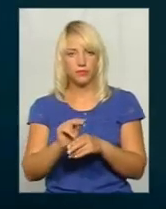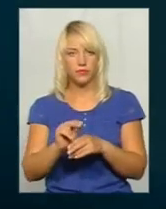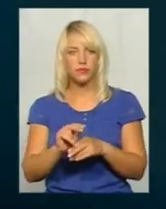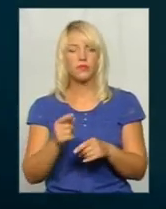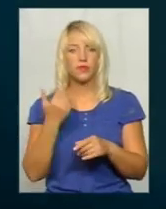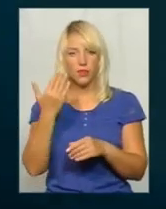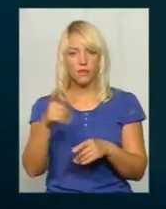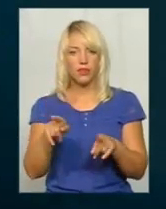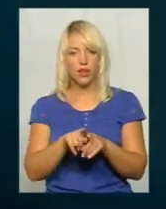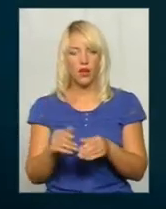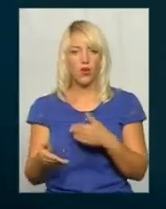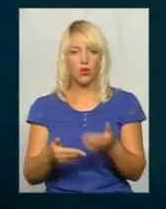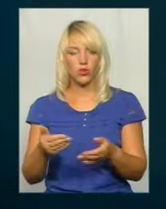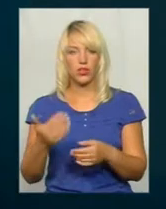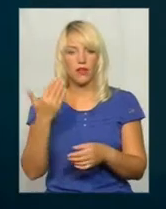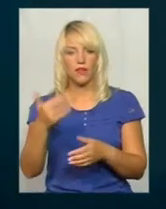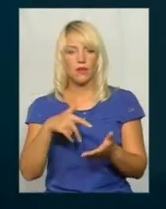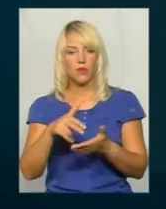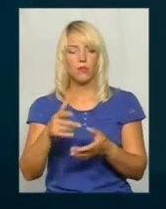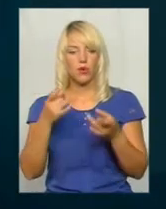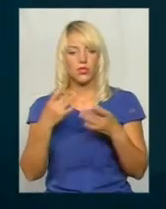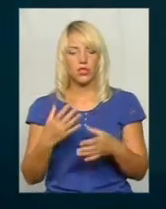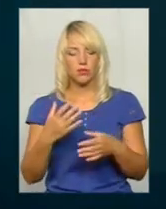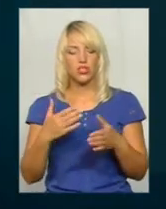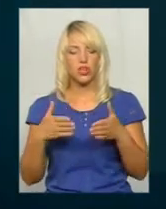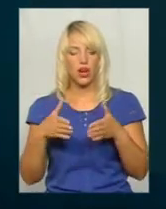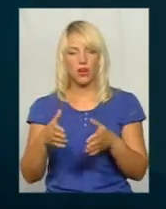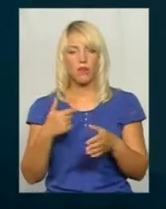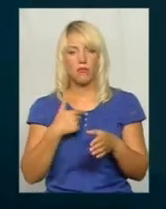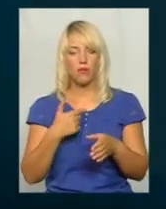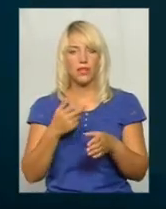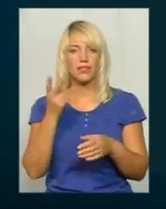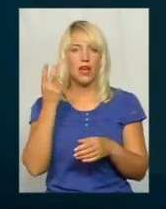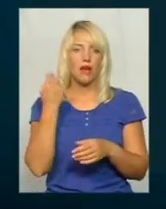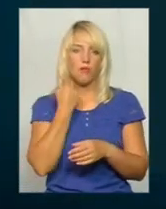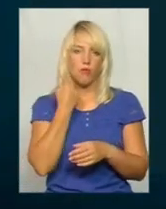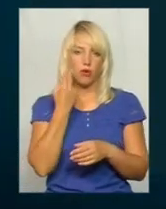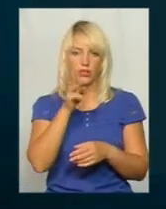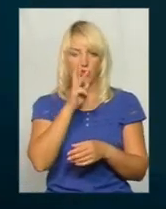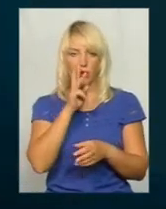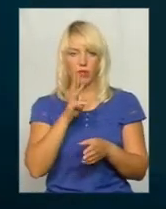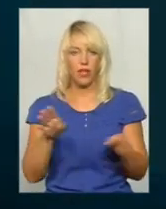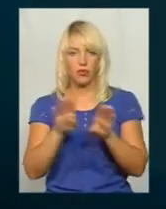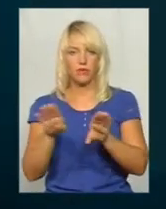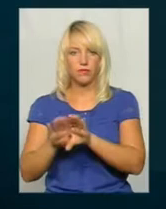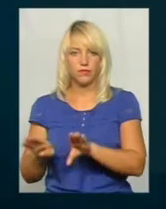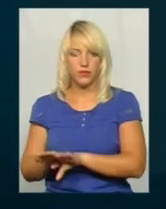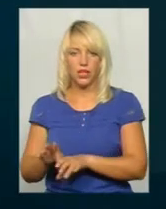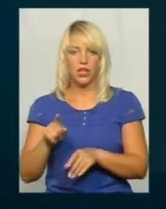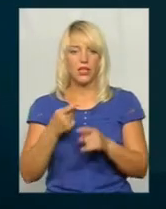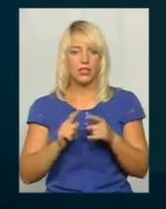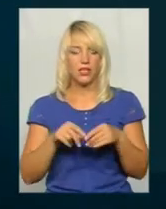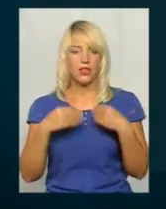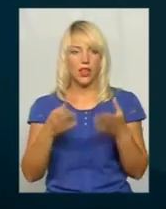рухаєтеся. Ми пішли простішим шляхом. Ми закрили спочатку заборгованість по заробітній платі. І це дало змогу відкрити рахунки,